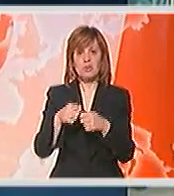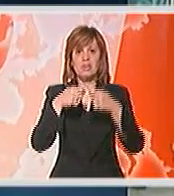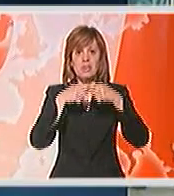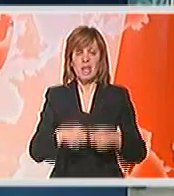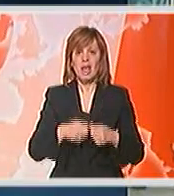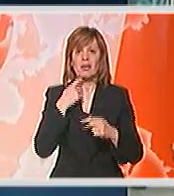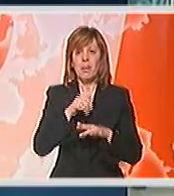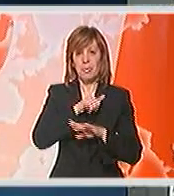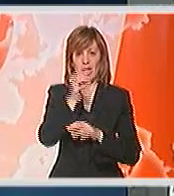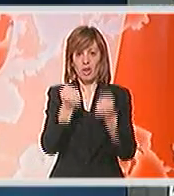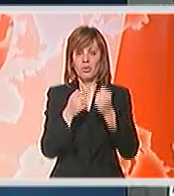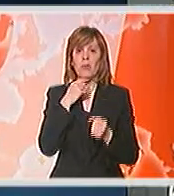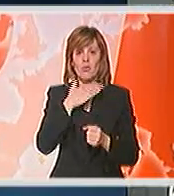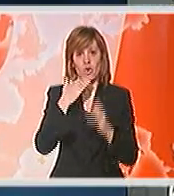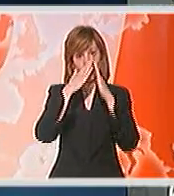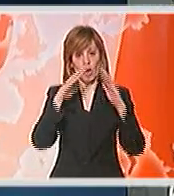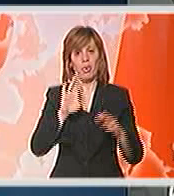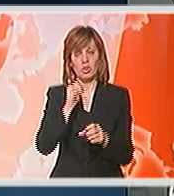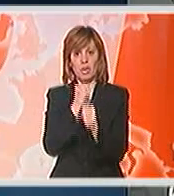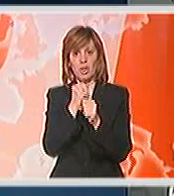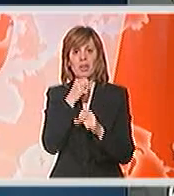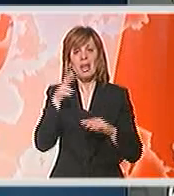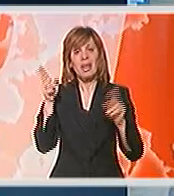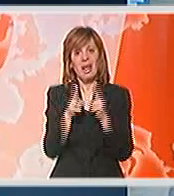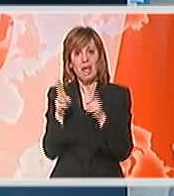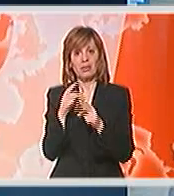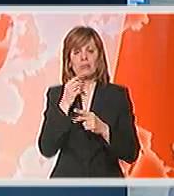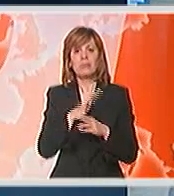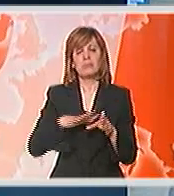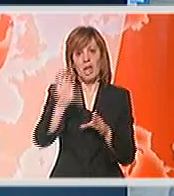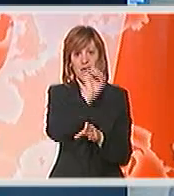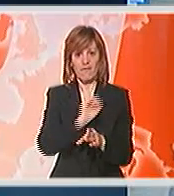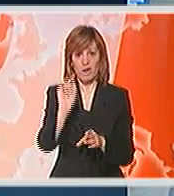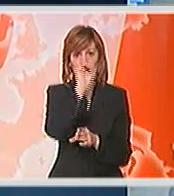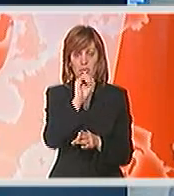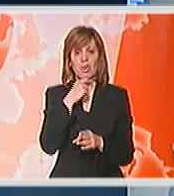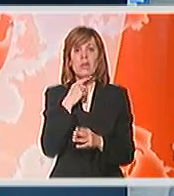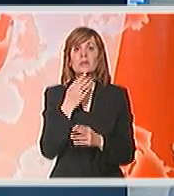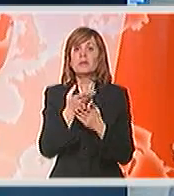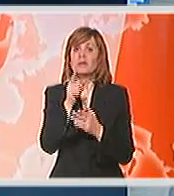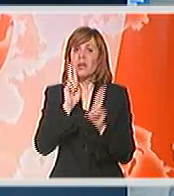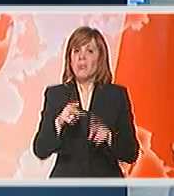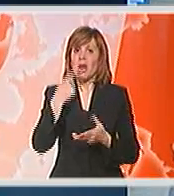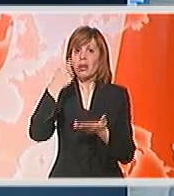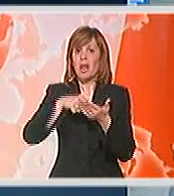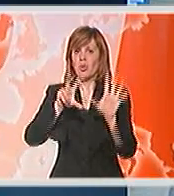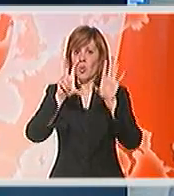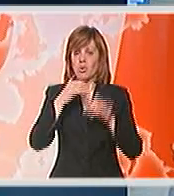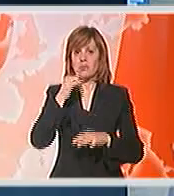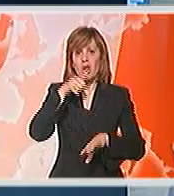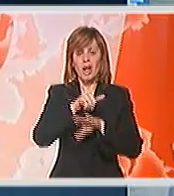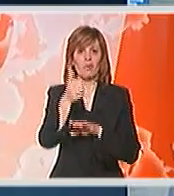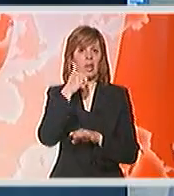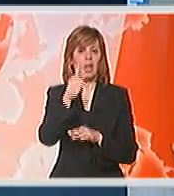pilota leti na mnogim domaćim linijama i kraćim razdaljinama širom Evrope. Kompanija obično ima 1800 letova